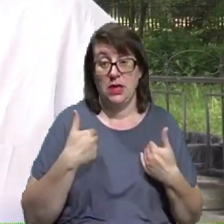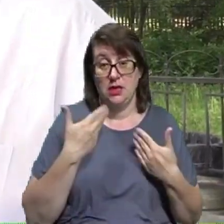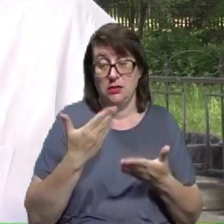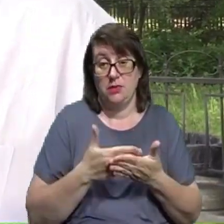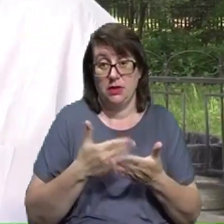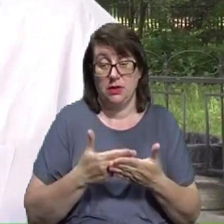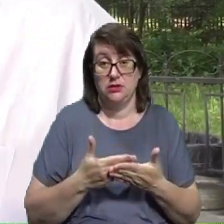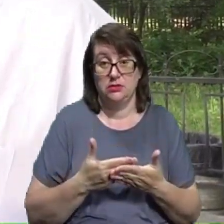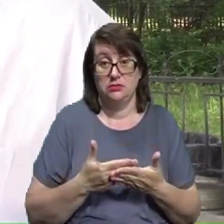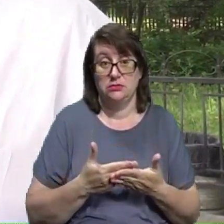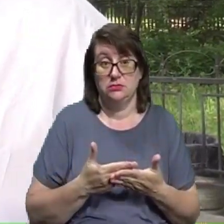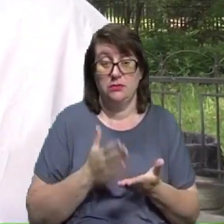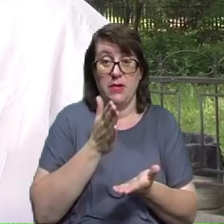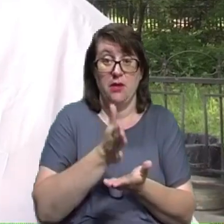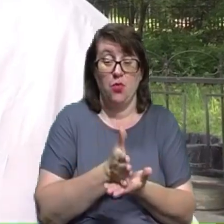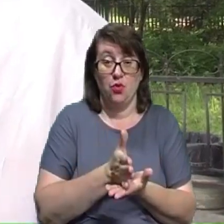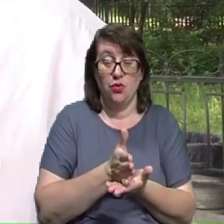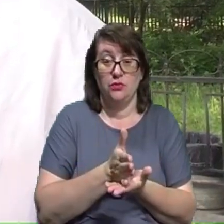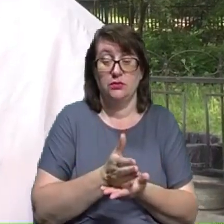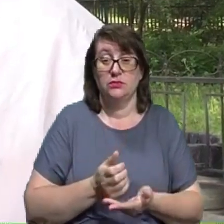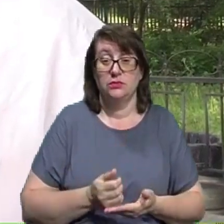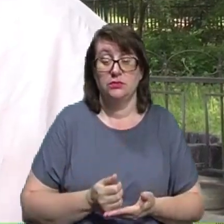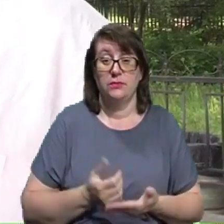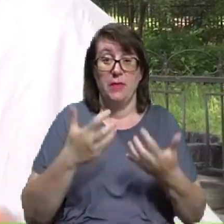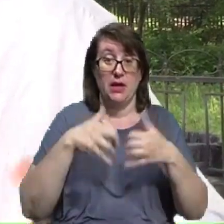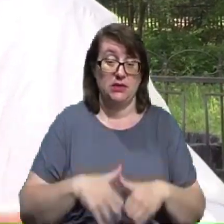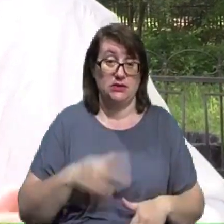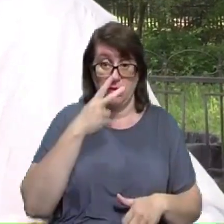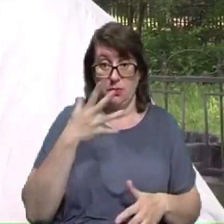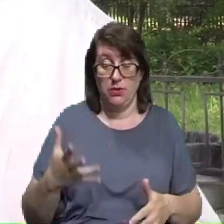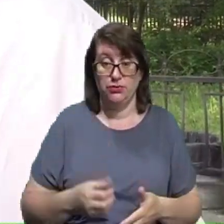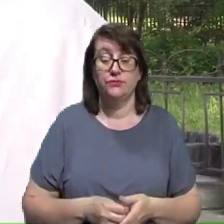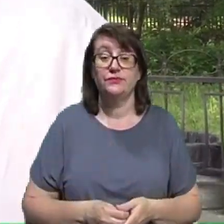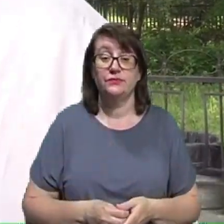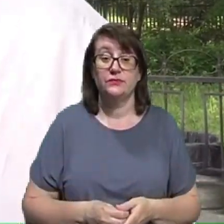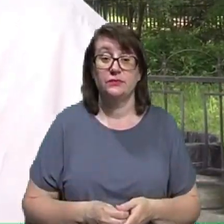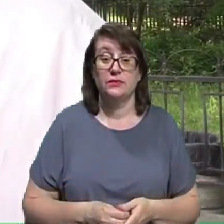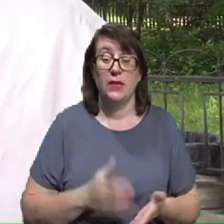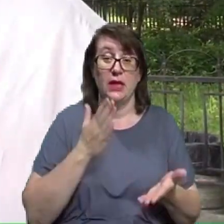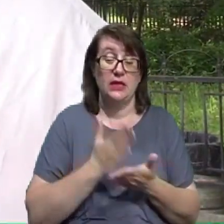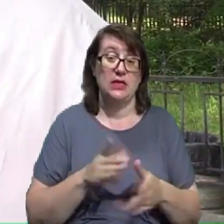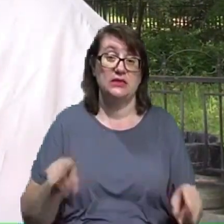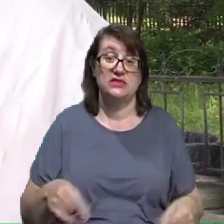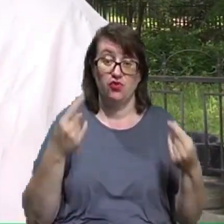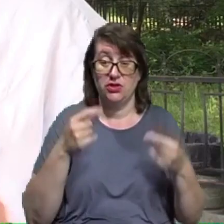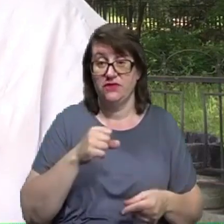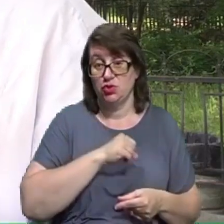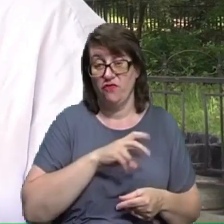прямого якогось механізму не бачу. Є створена військова адміністрація,